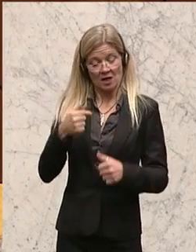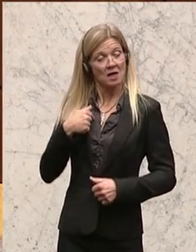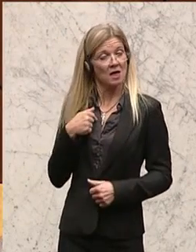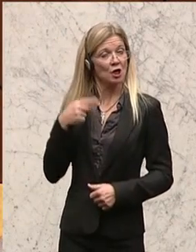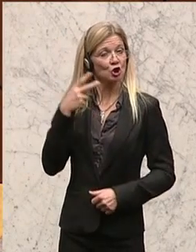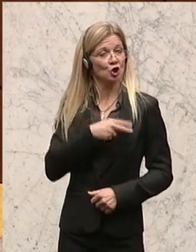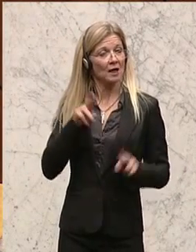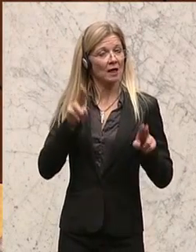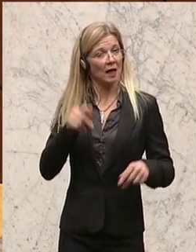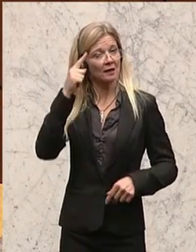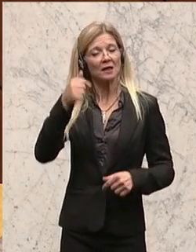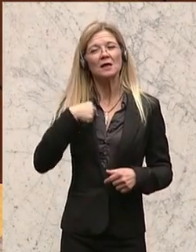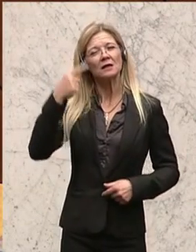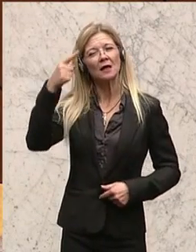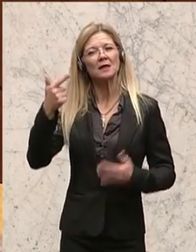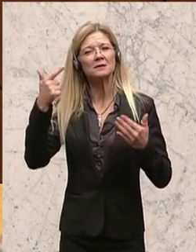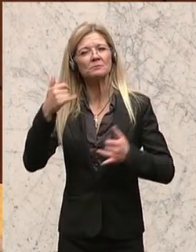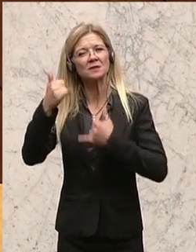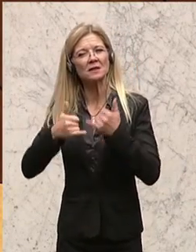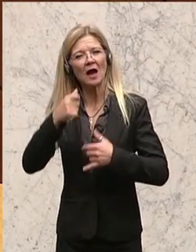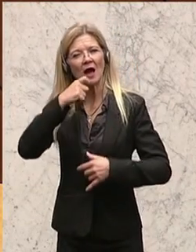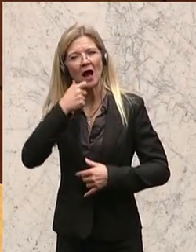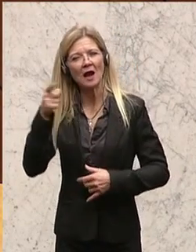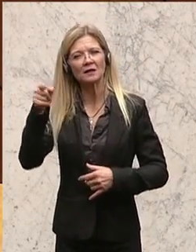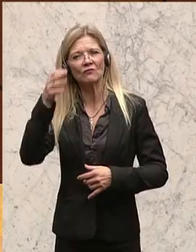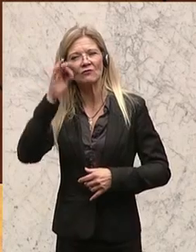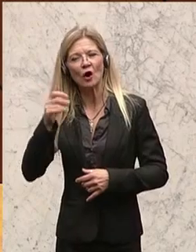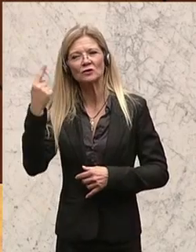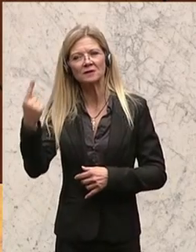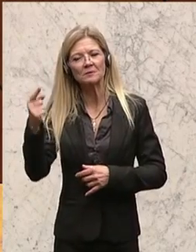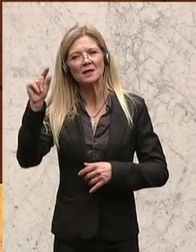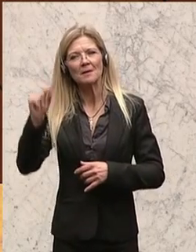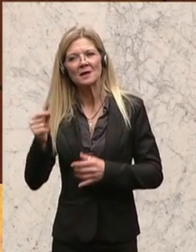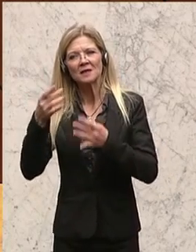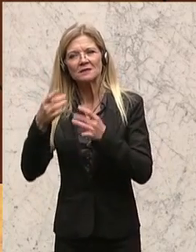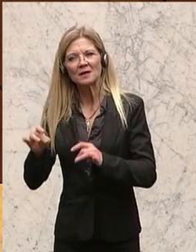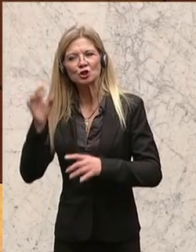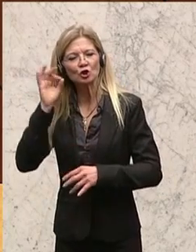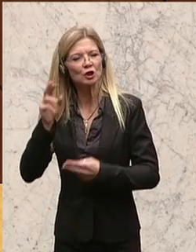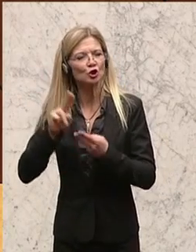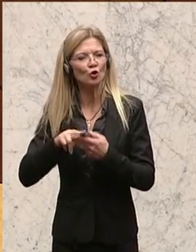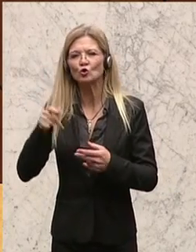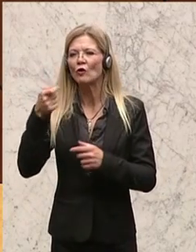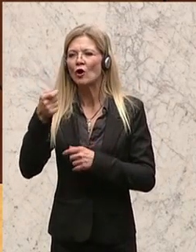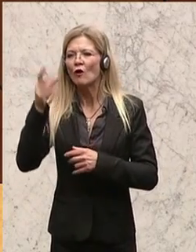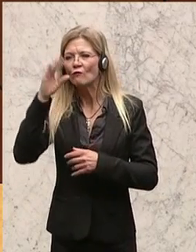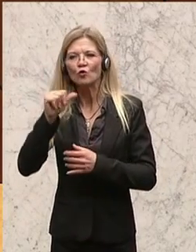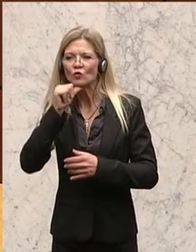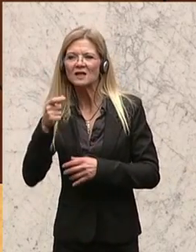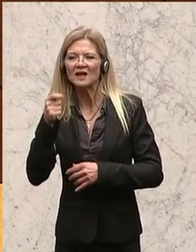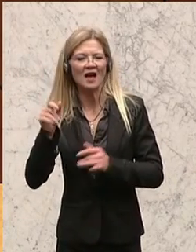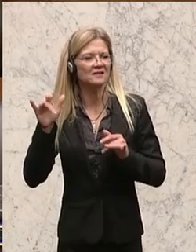denke ich an eine 70-jährige Österreicherin, Mindestpensionistin, die in einer ungeheizten Wohnung sitzt. Das ist der Unterschied, Frau Schwendner, bitte nur zwei.